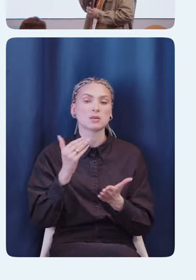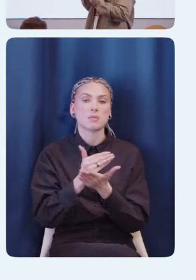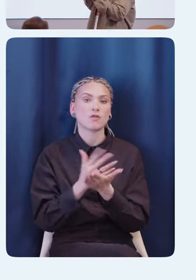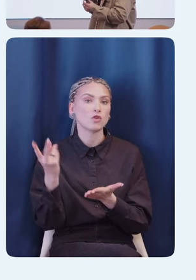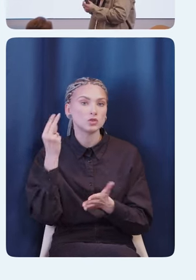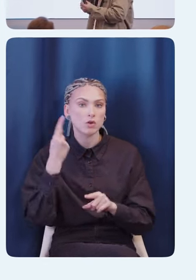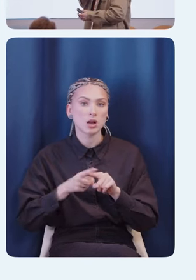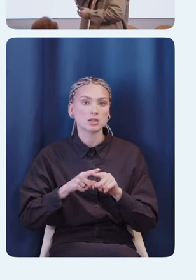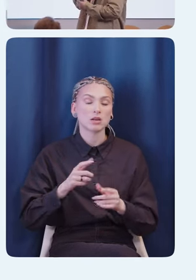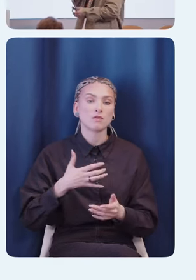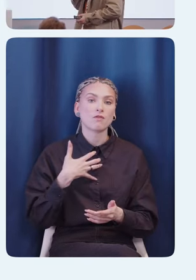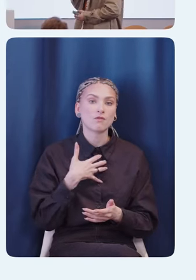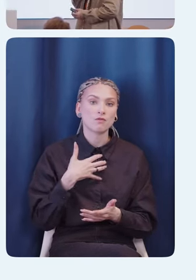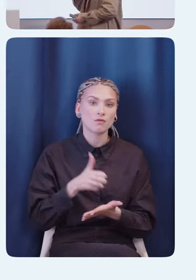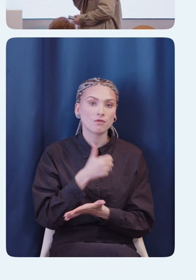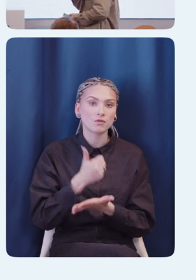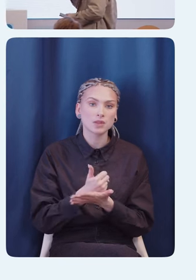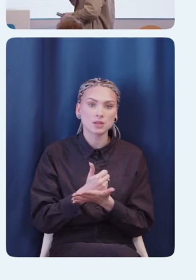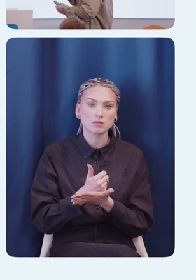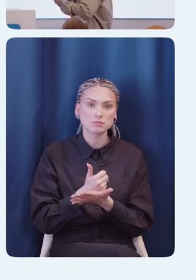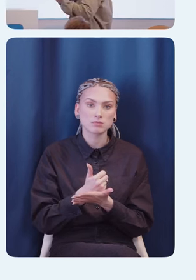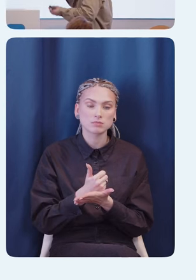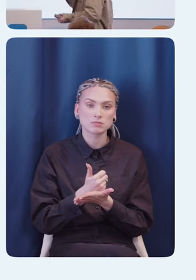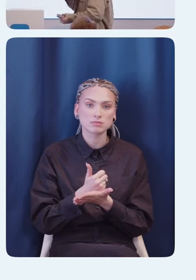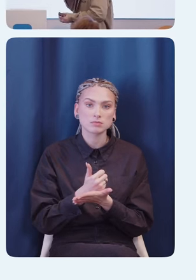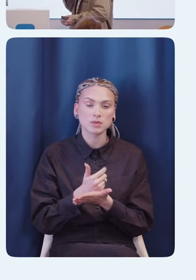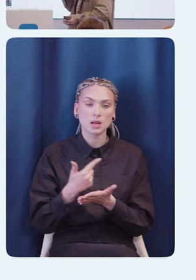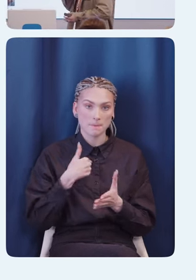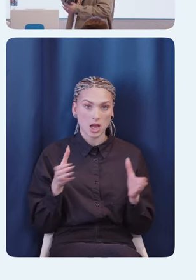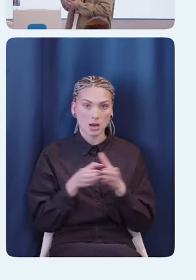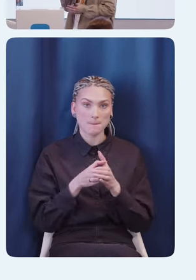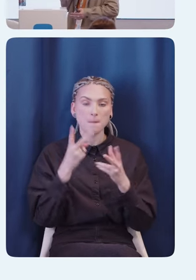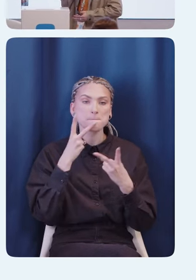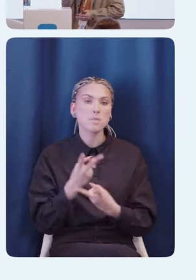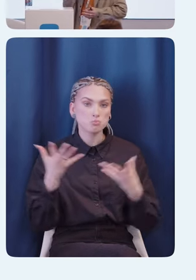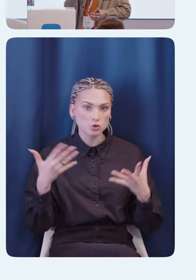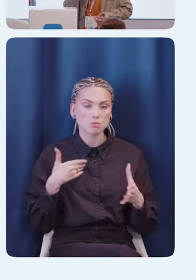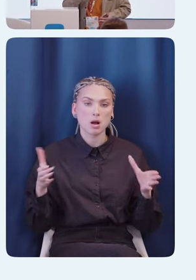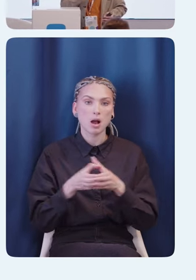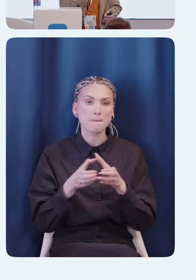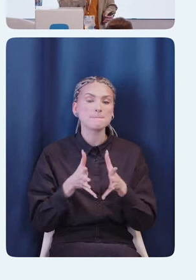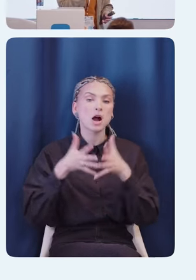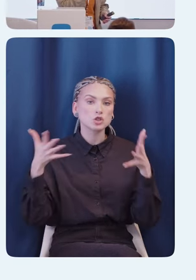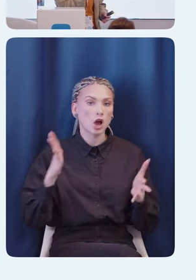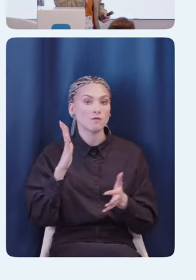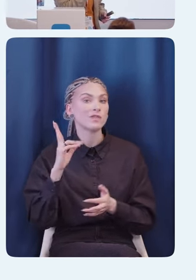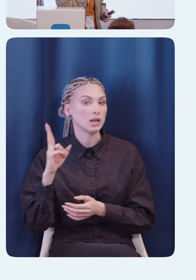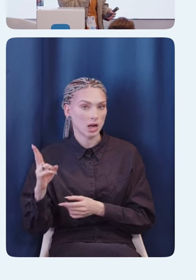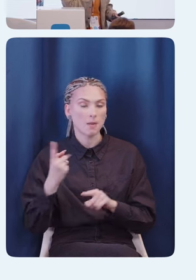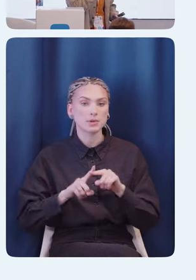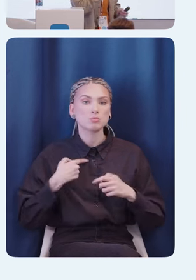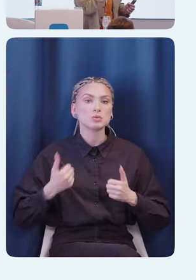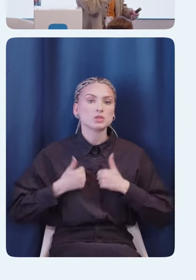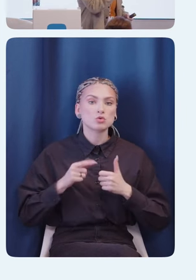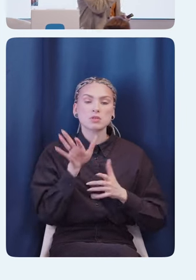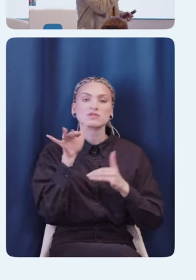является одним из аспектов ESG-повестки. Мы компания публичная, мы большая компания ВК, и мы стремимся, чтобы мы